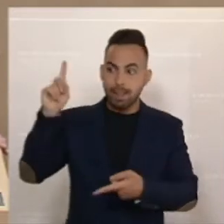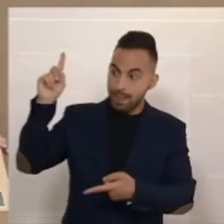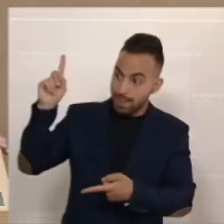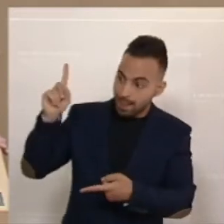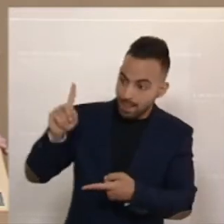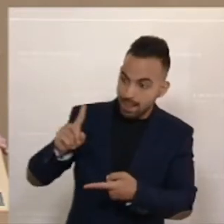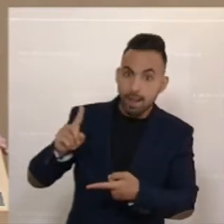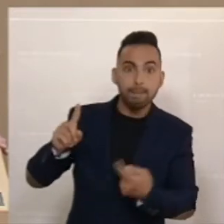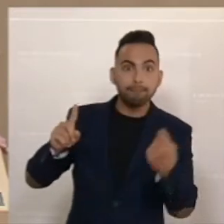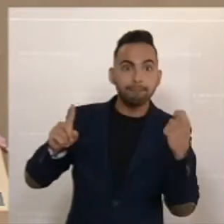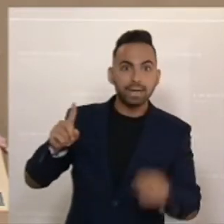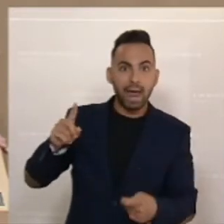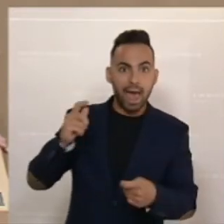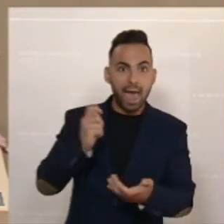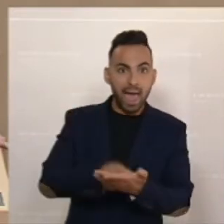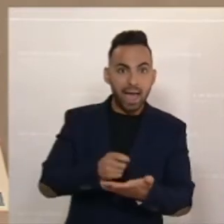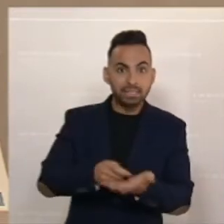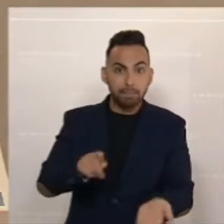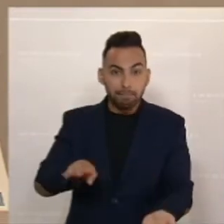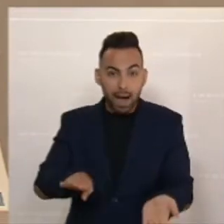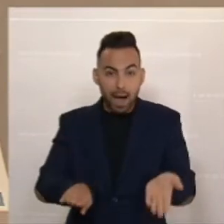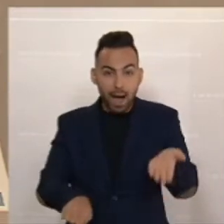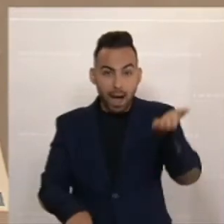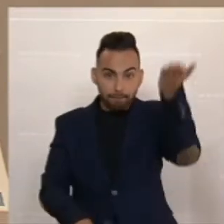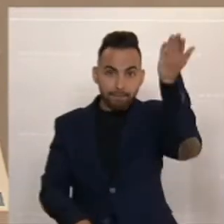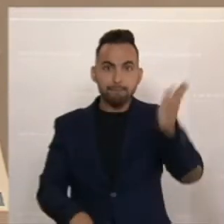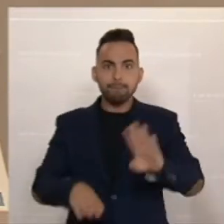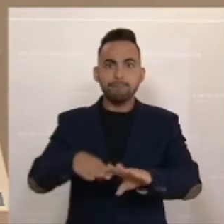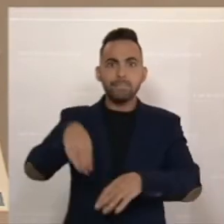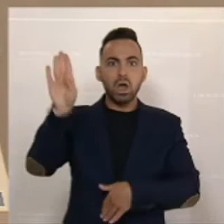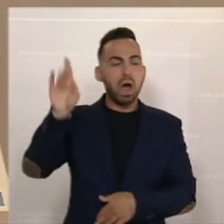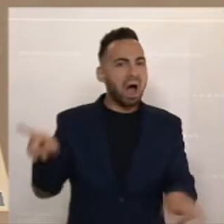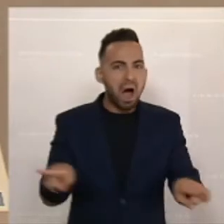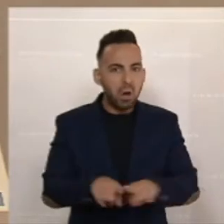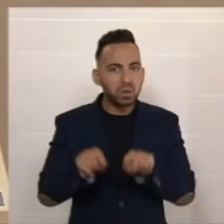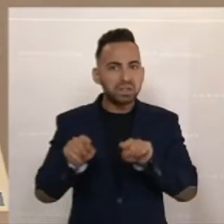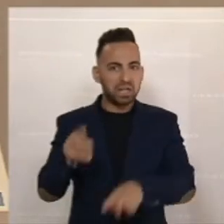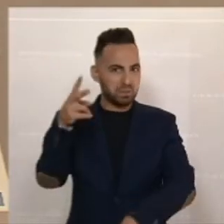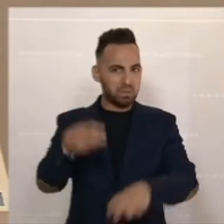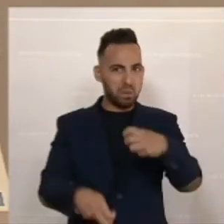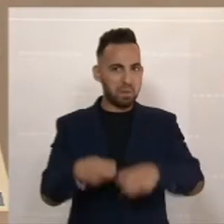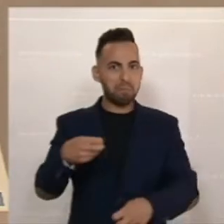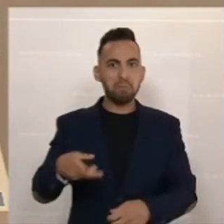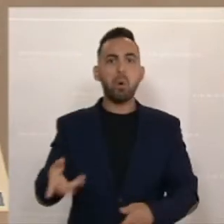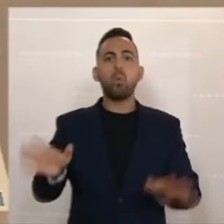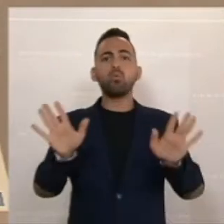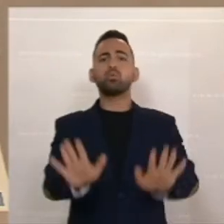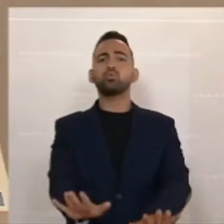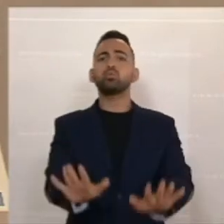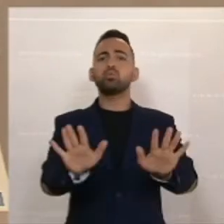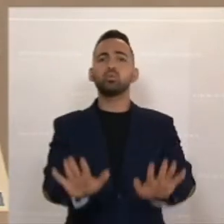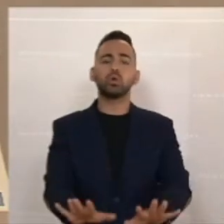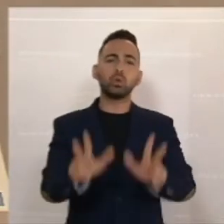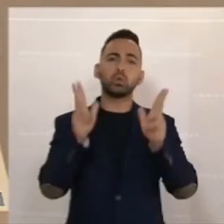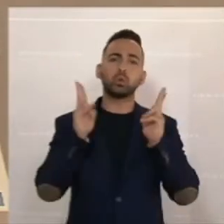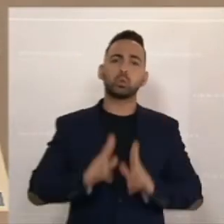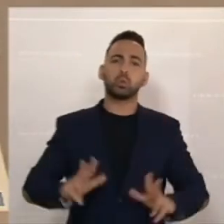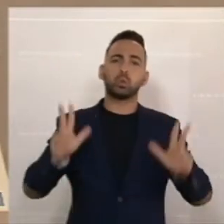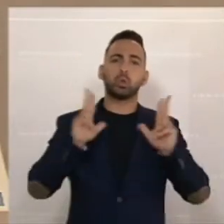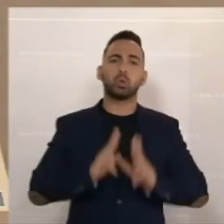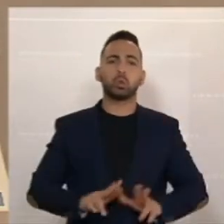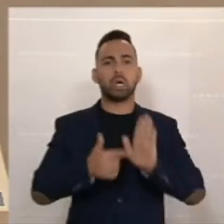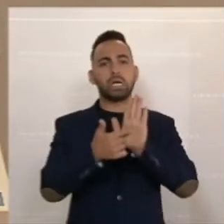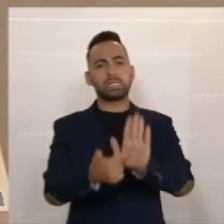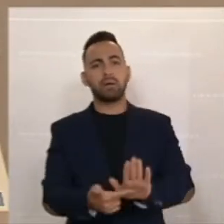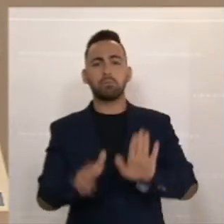Preisexplosion, spätestens im Herbst. Aber auch hier wurde beschwichtigt. Und es wurde